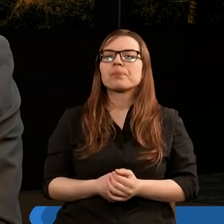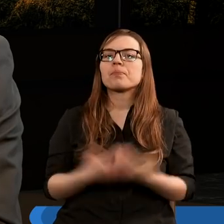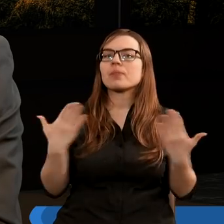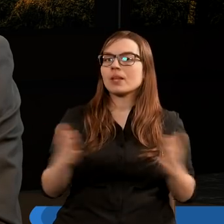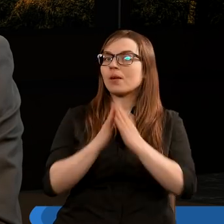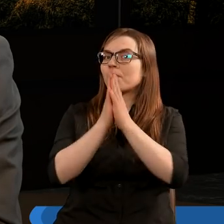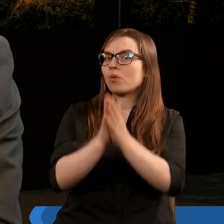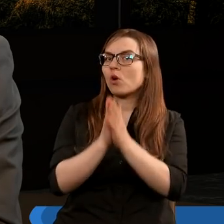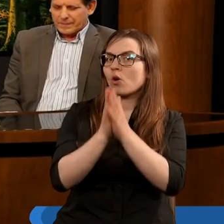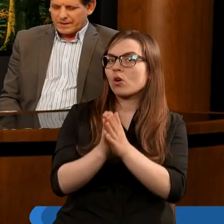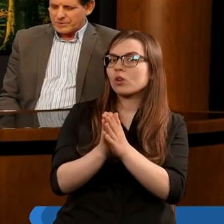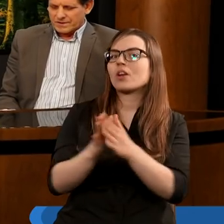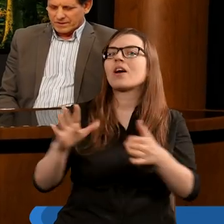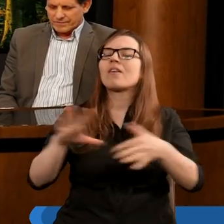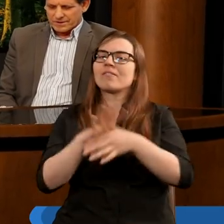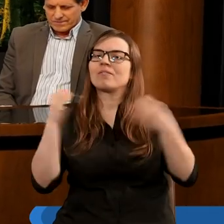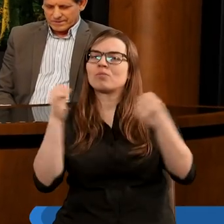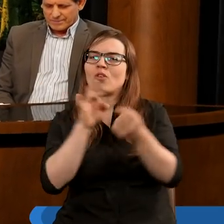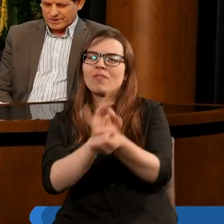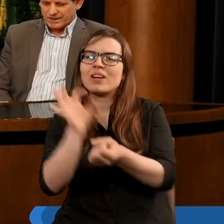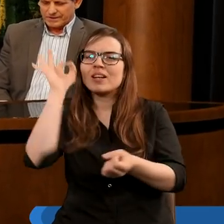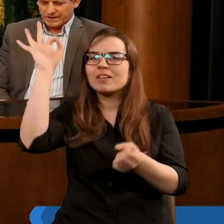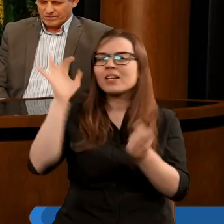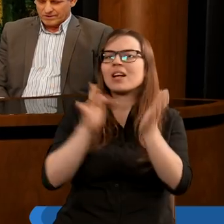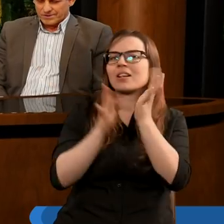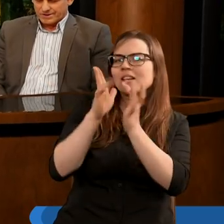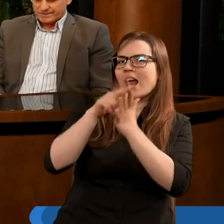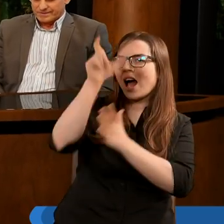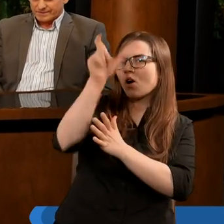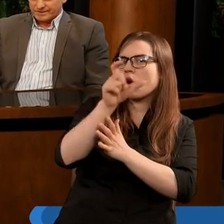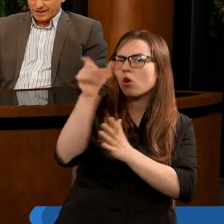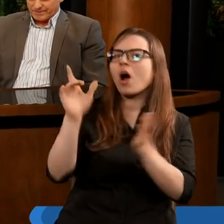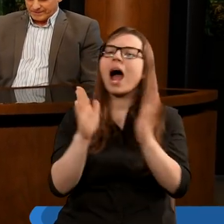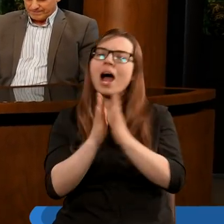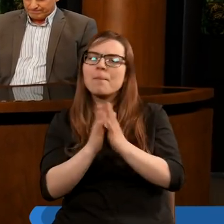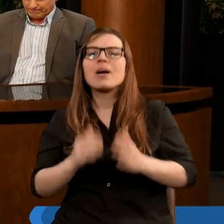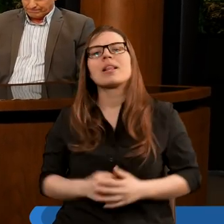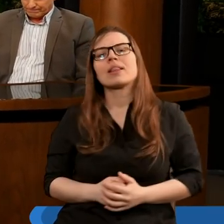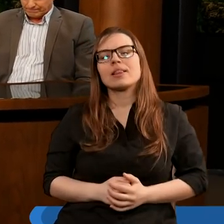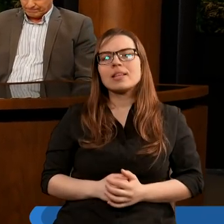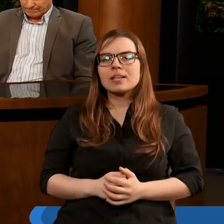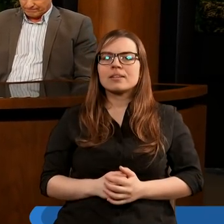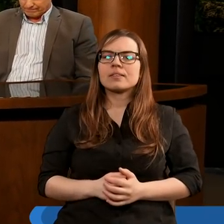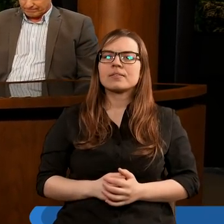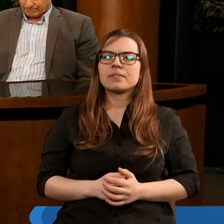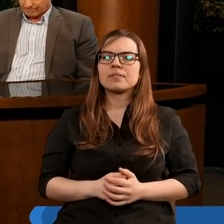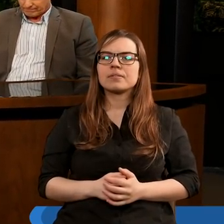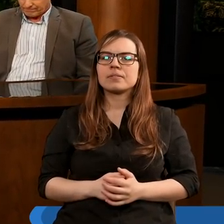a proszę o to na mocy krwi Jezusa przelanej na Golgocie. Amen. Amen.